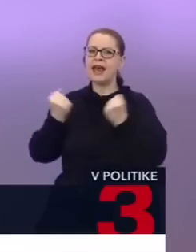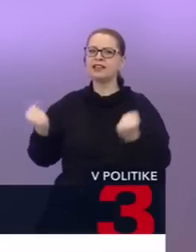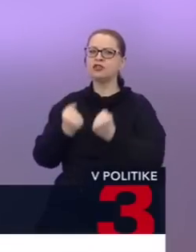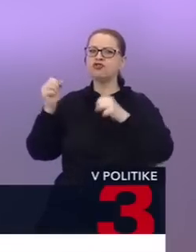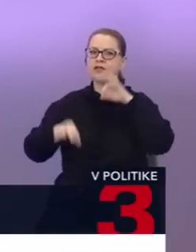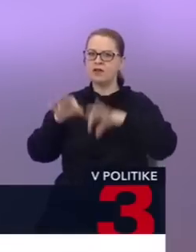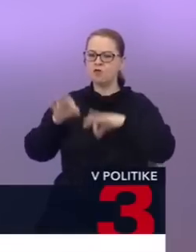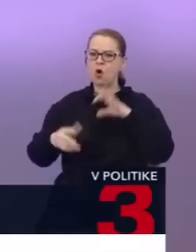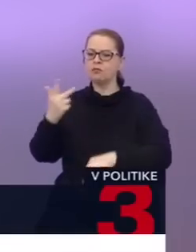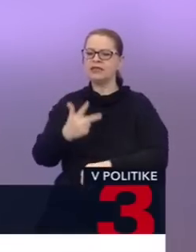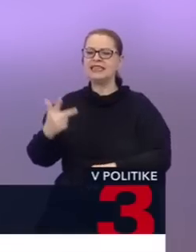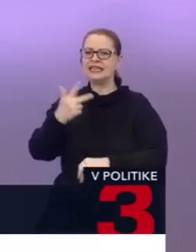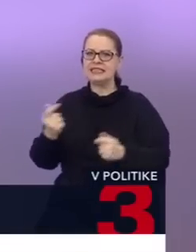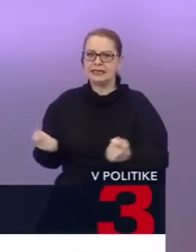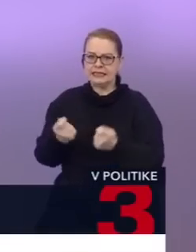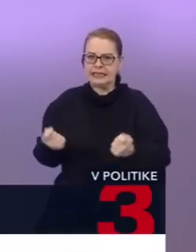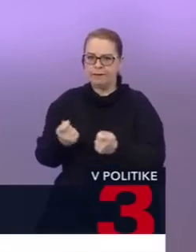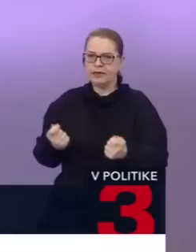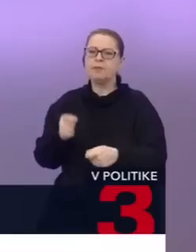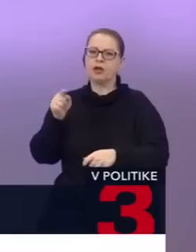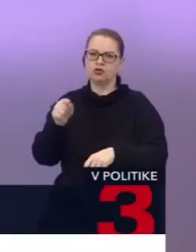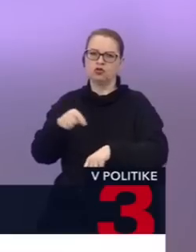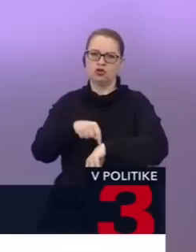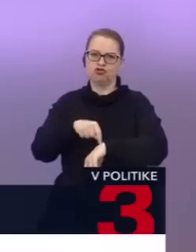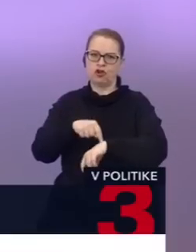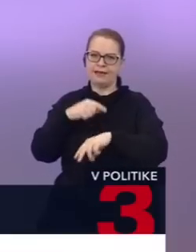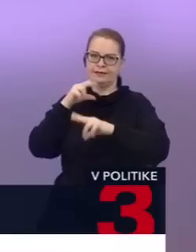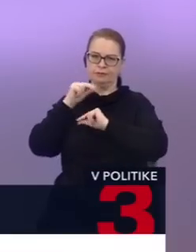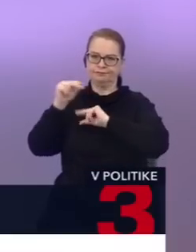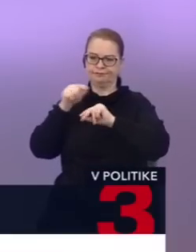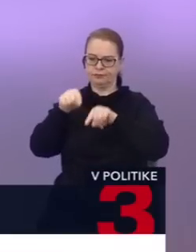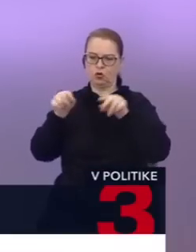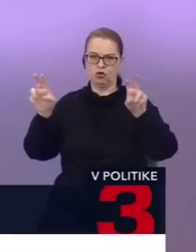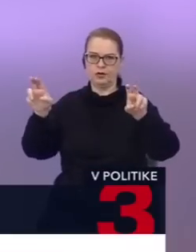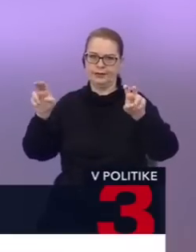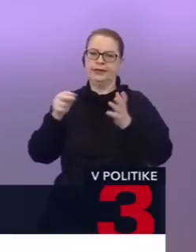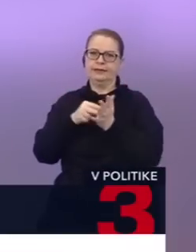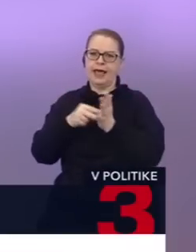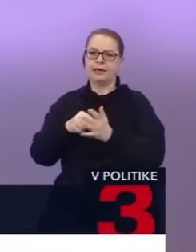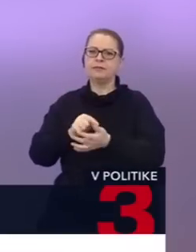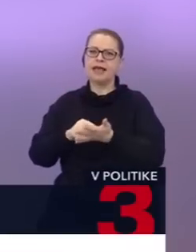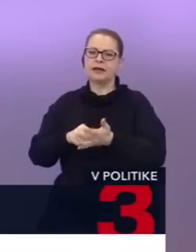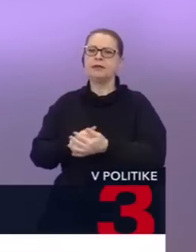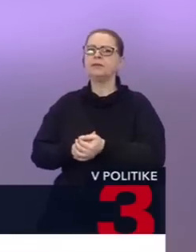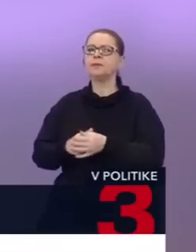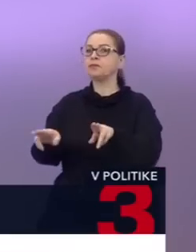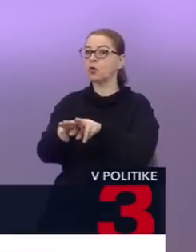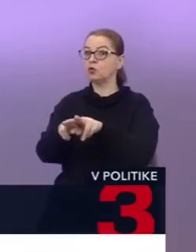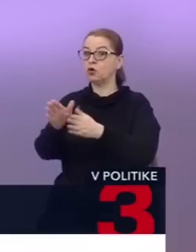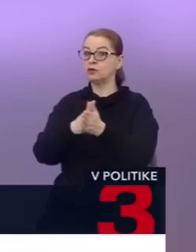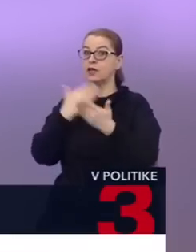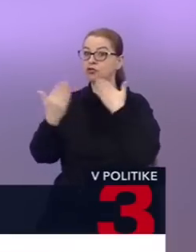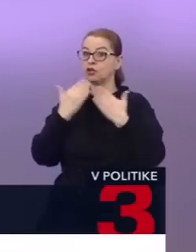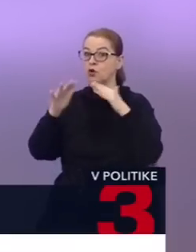boli v septembrí, 30. septembra. To je termín, o ktorom diskutujeme. No a samozrejme, v útoroch začína schôdza v parlamente,